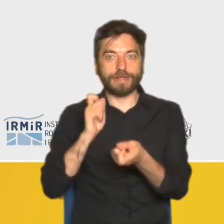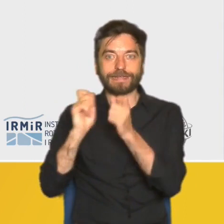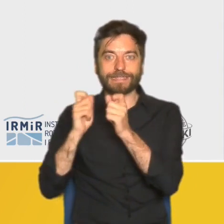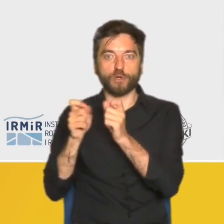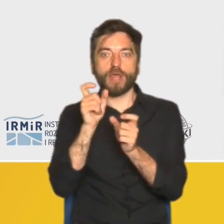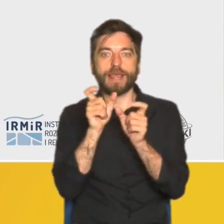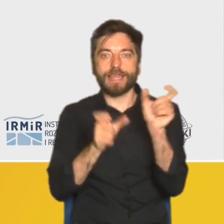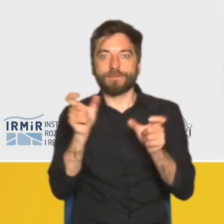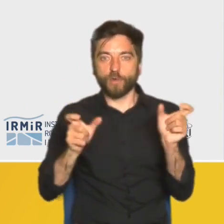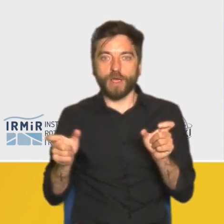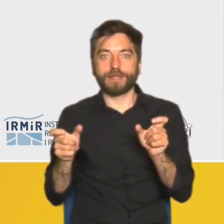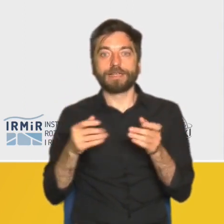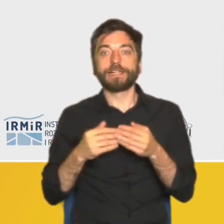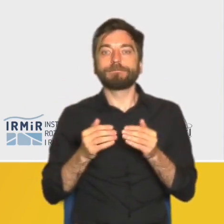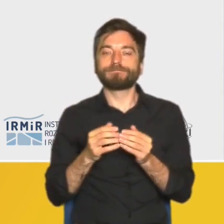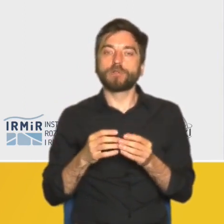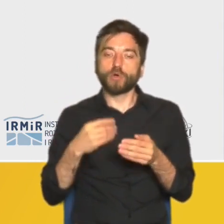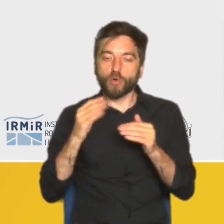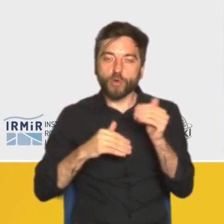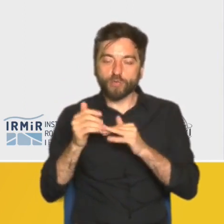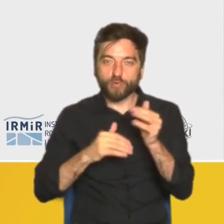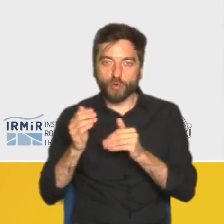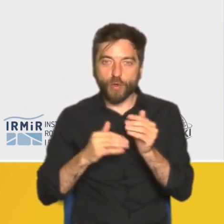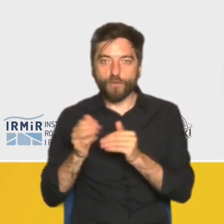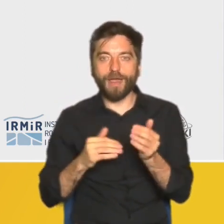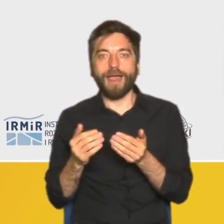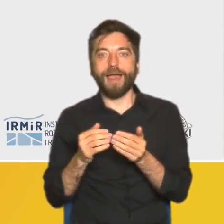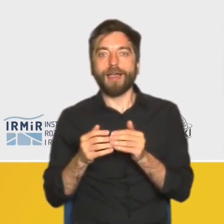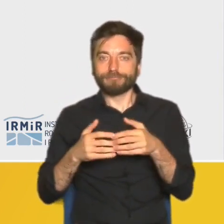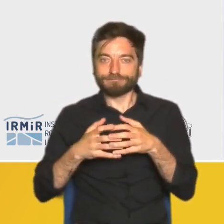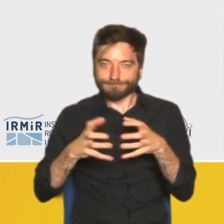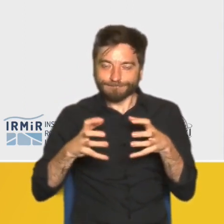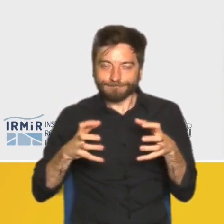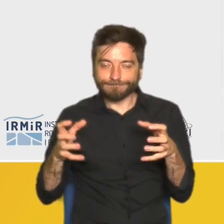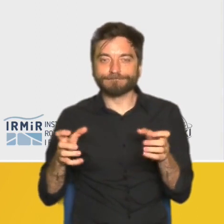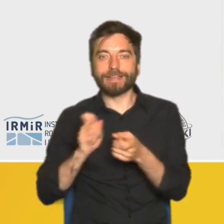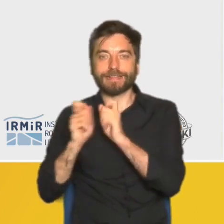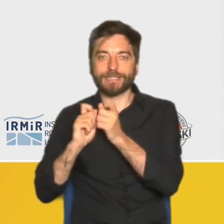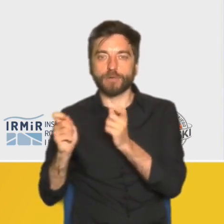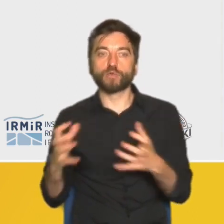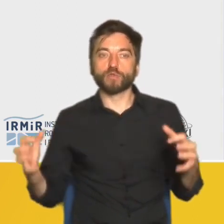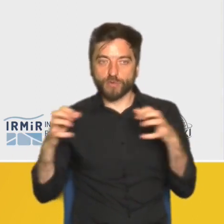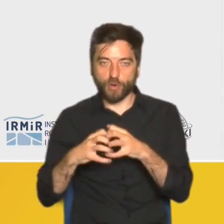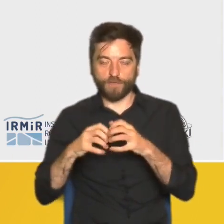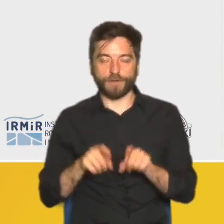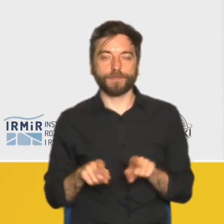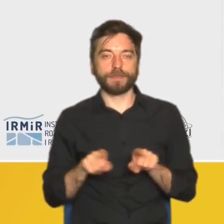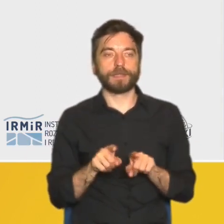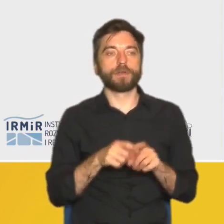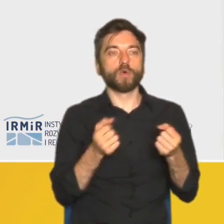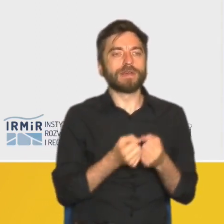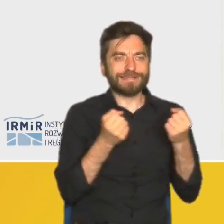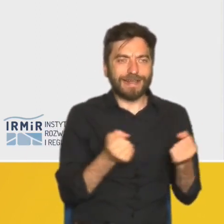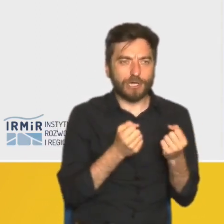transport zbiorowy. Po trzecie ten potencjał zaangażowania mieszkańców wokół braków